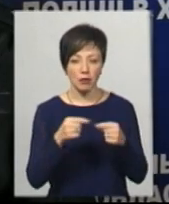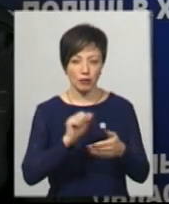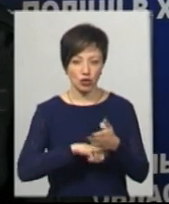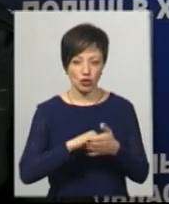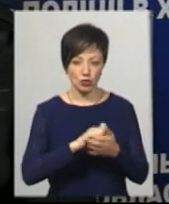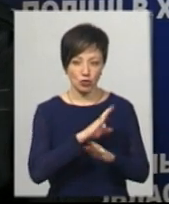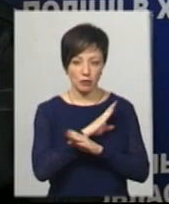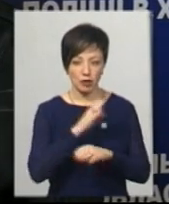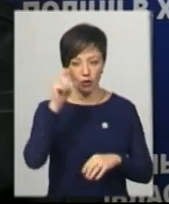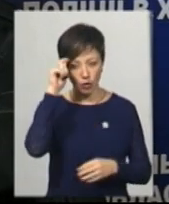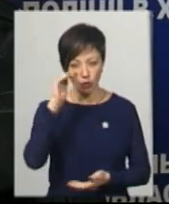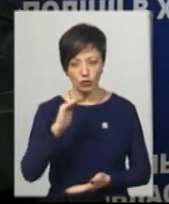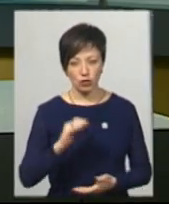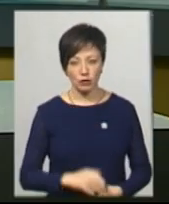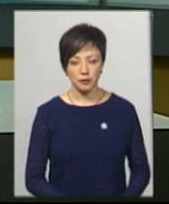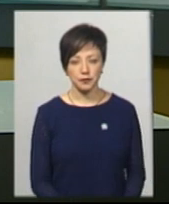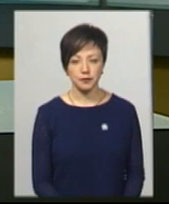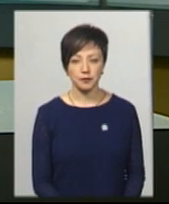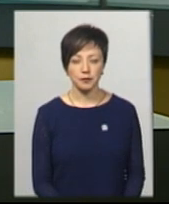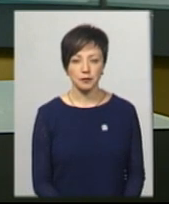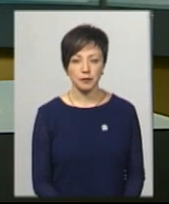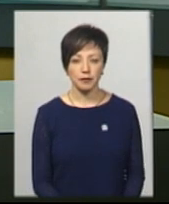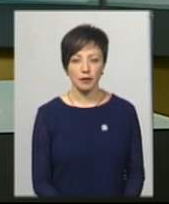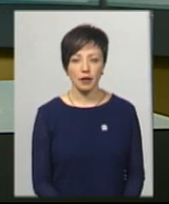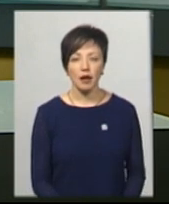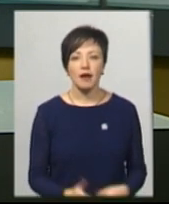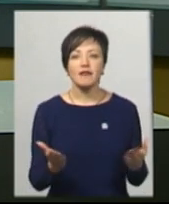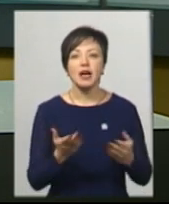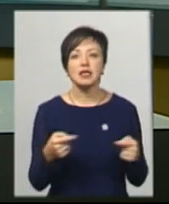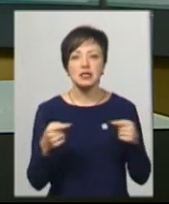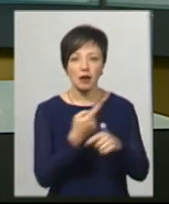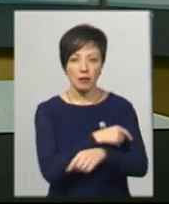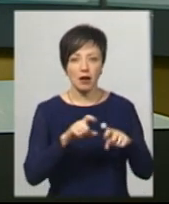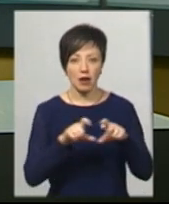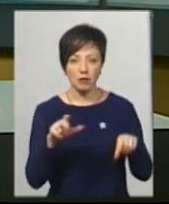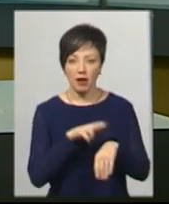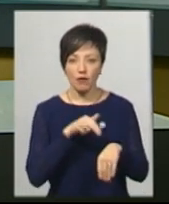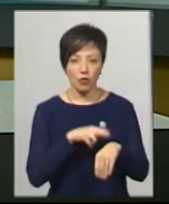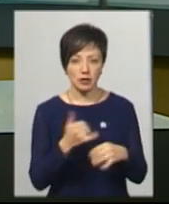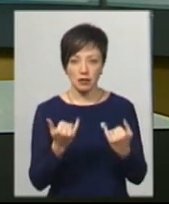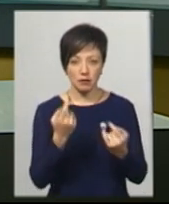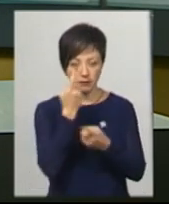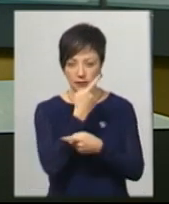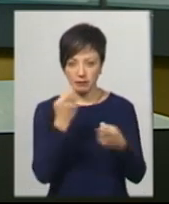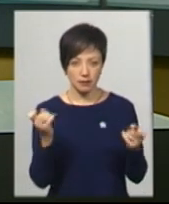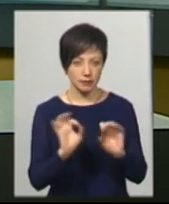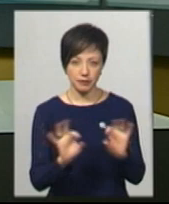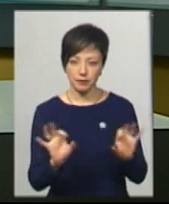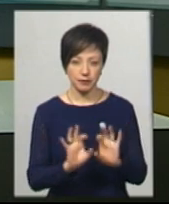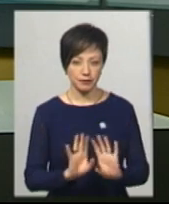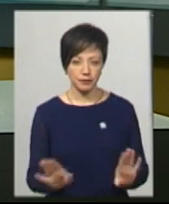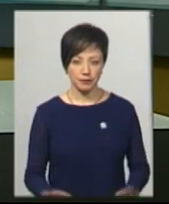причиною смерті хлопчика. В якій саме лікарні це сталося, правоохоронці наразі інформацію не